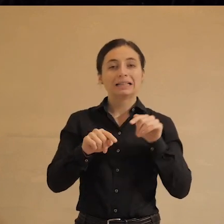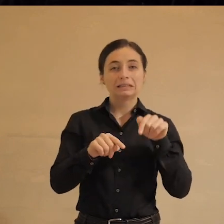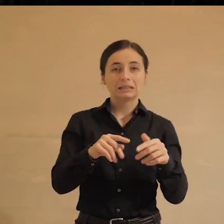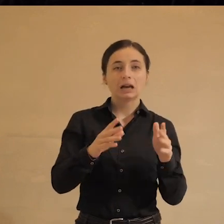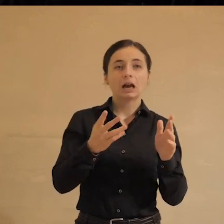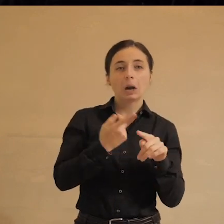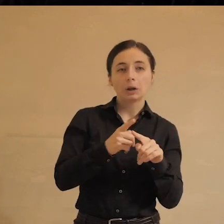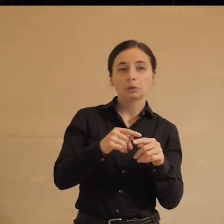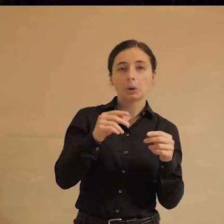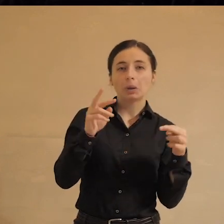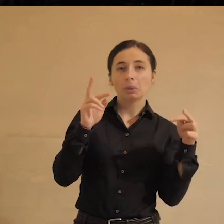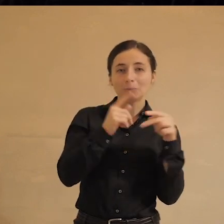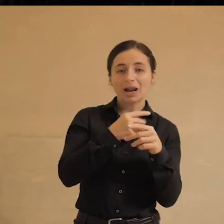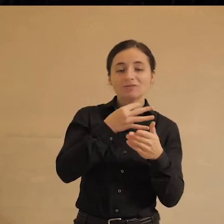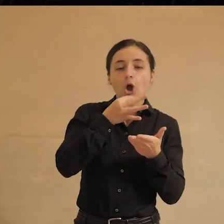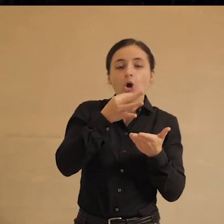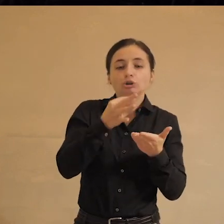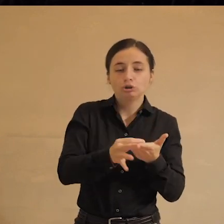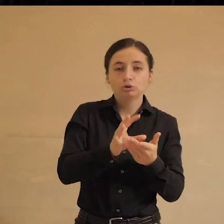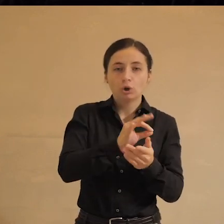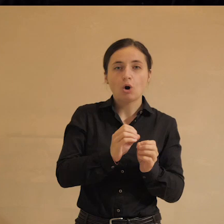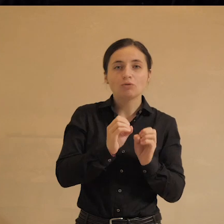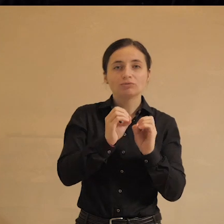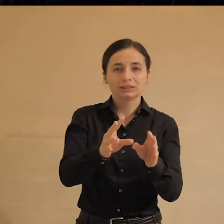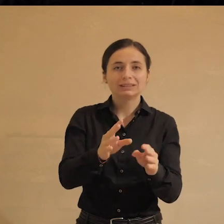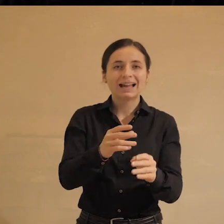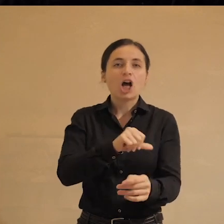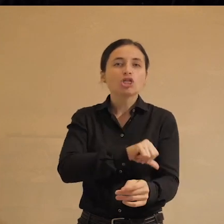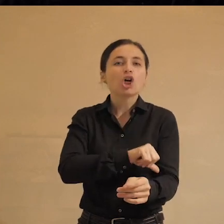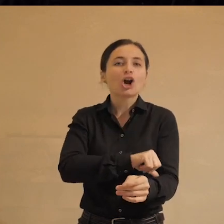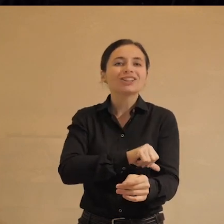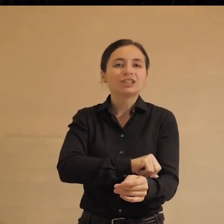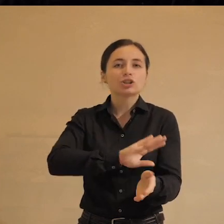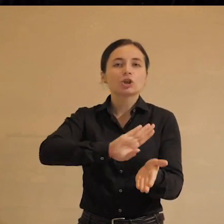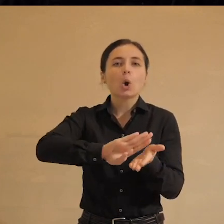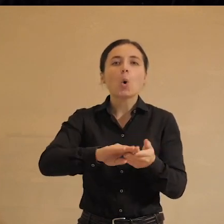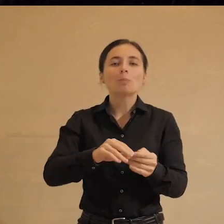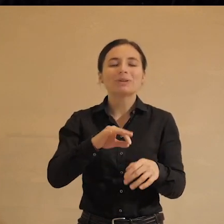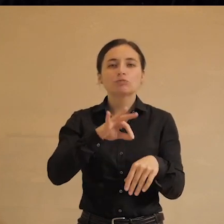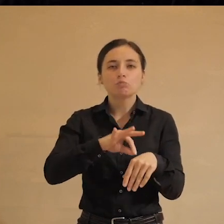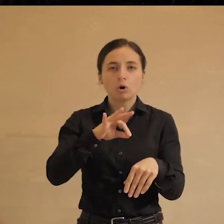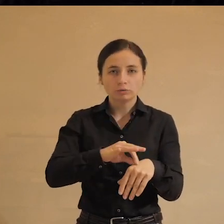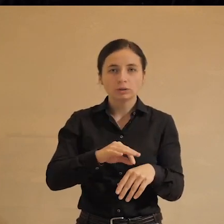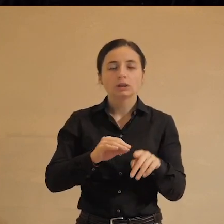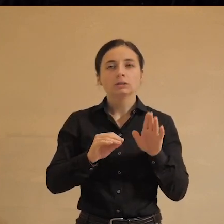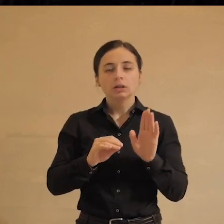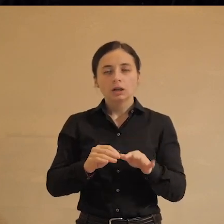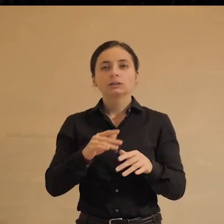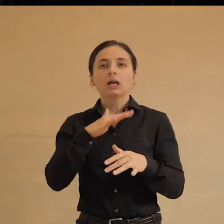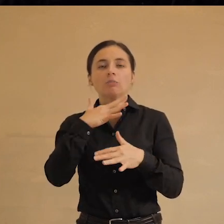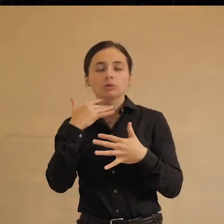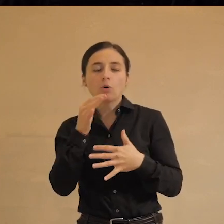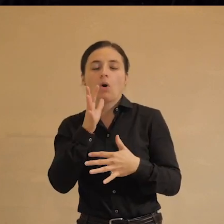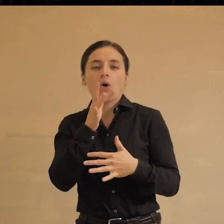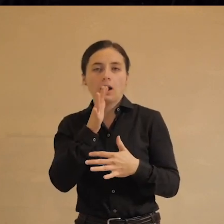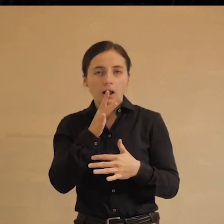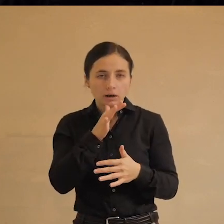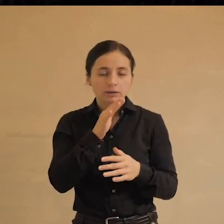там как-то неправильно отчитываются о выданных наркотических обезболивающих. Тут удалось ужасными усилиями за много лет